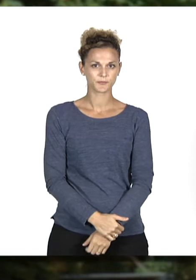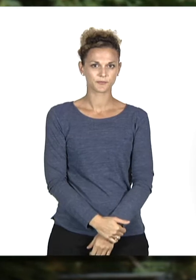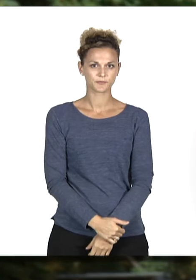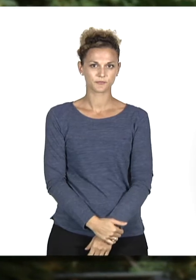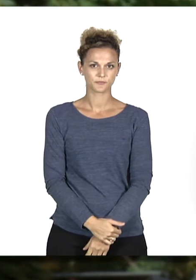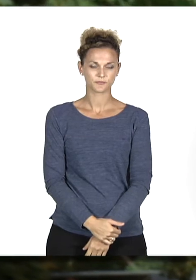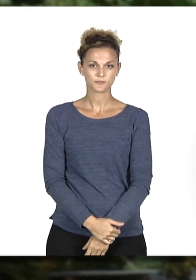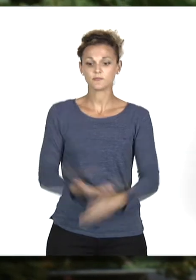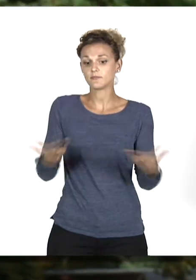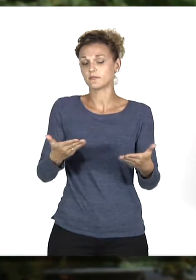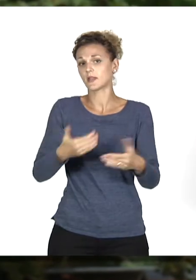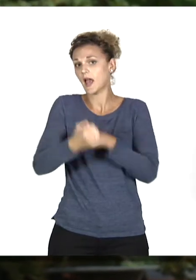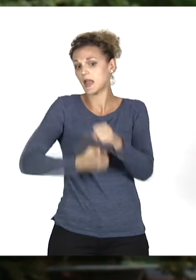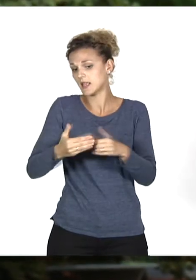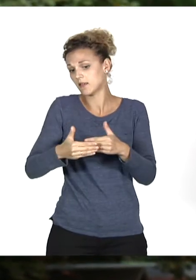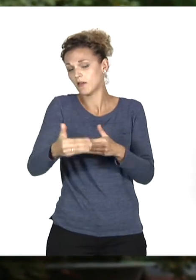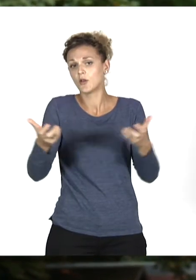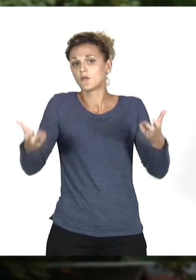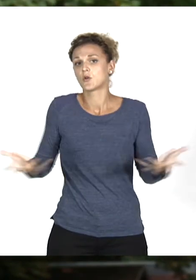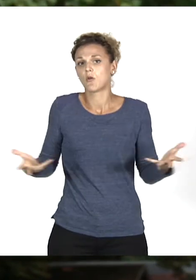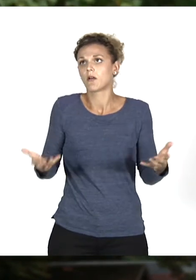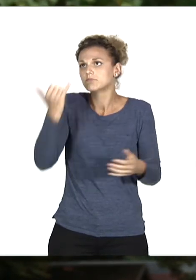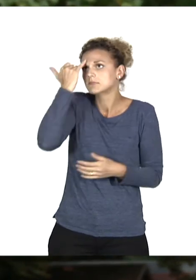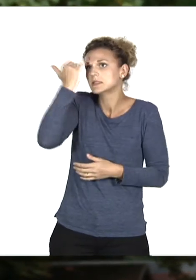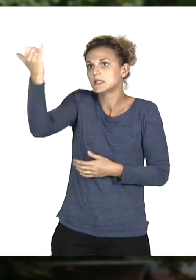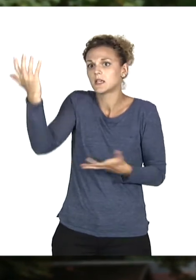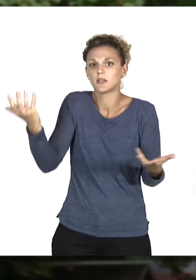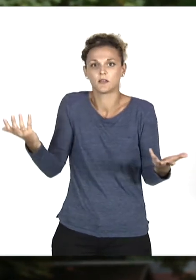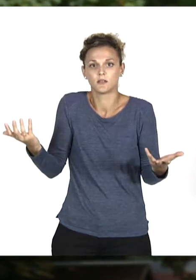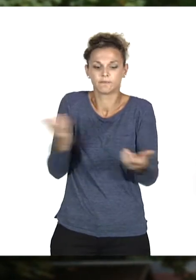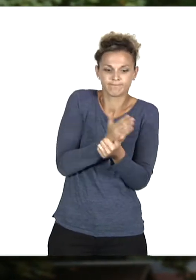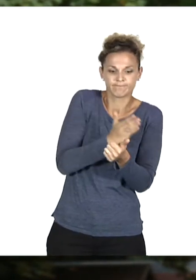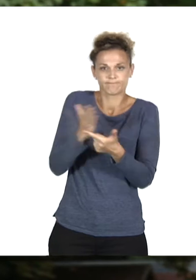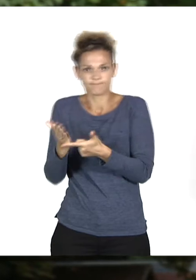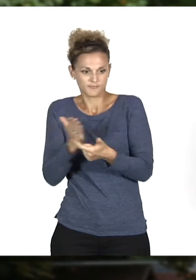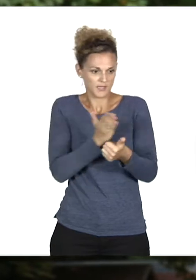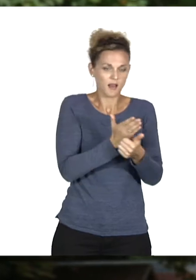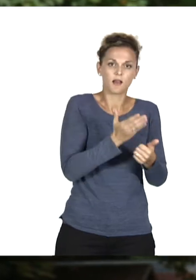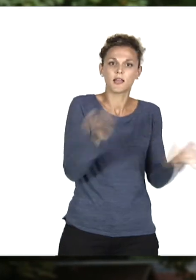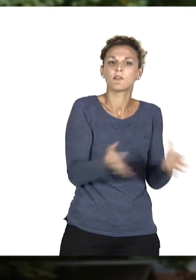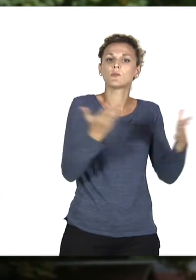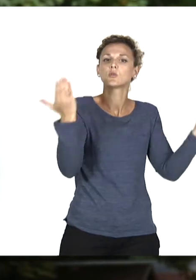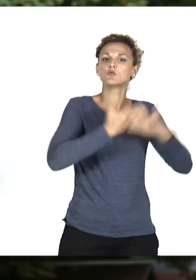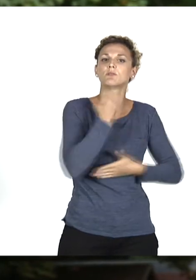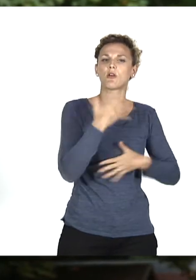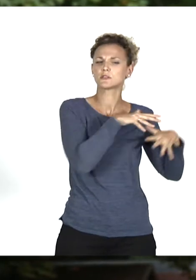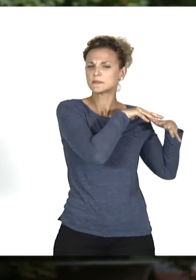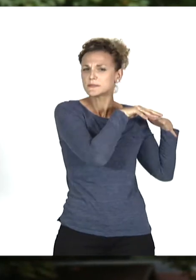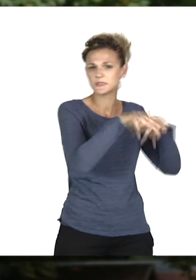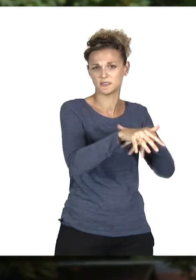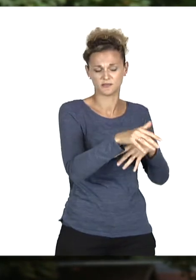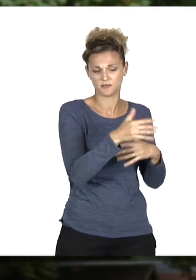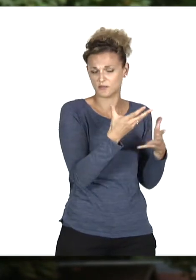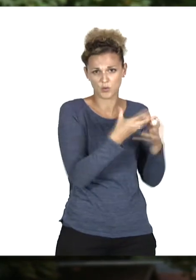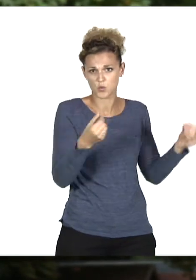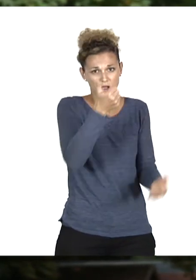L'idée cette année, c'était d'essayer de répondre au succès de Nuit Blanche, qui est qu'il y a beaucoup, beaucoup